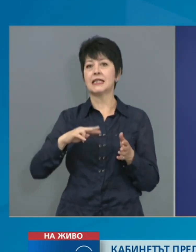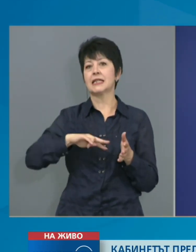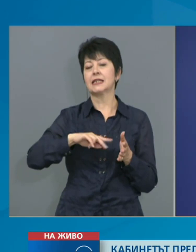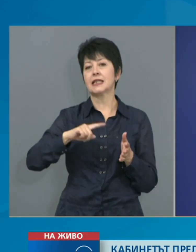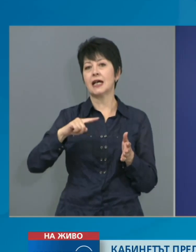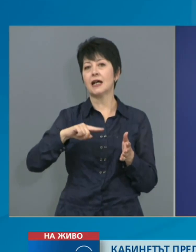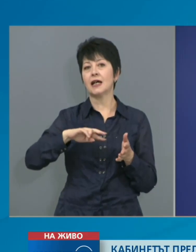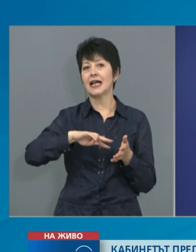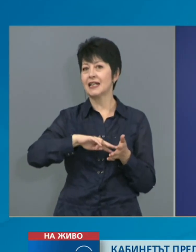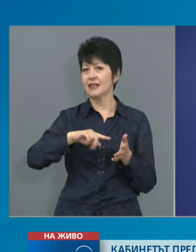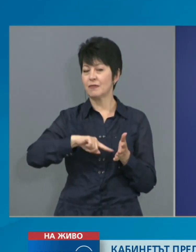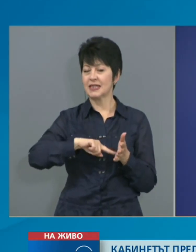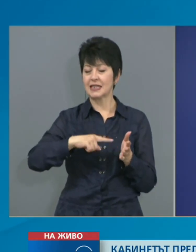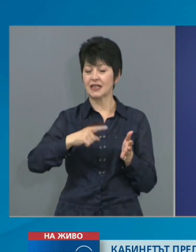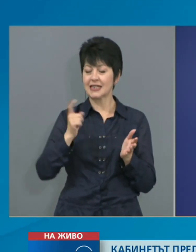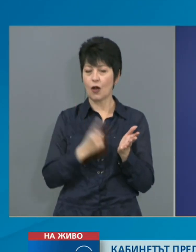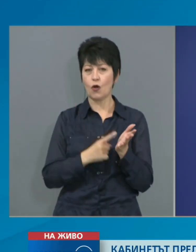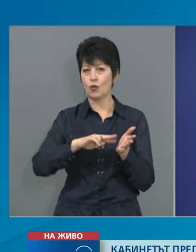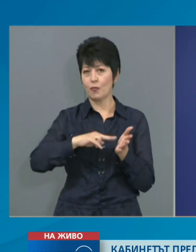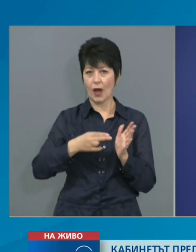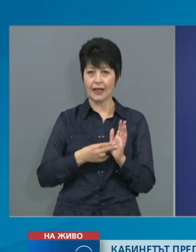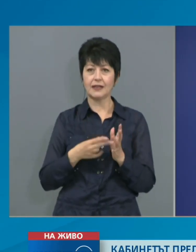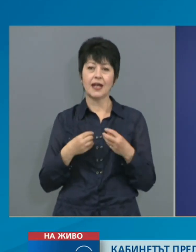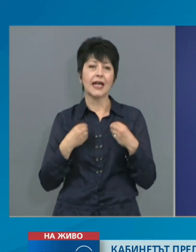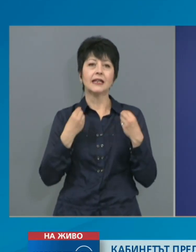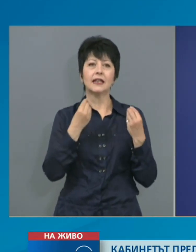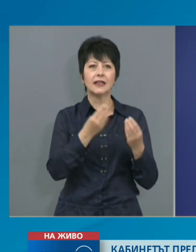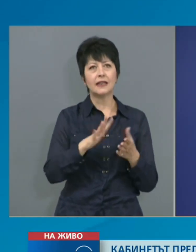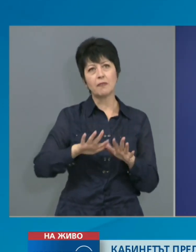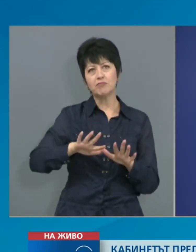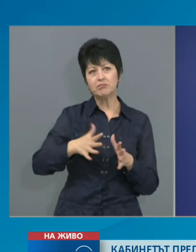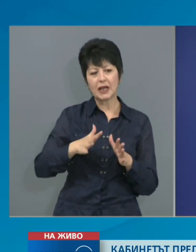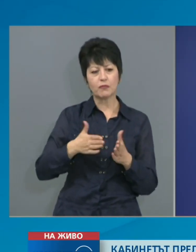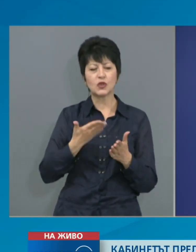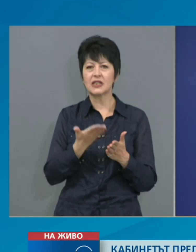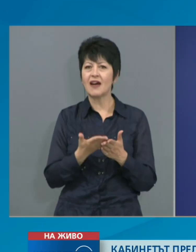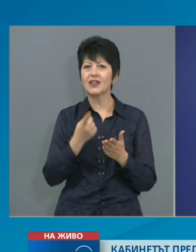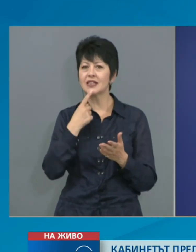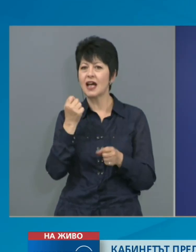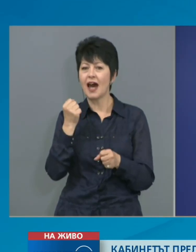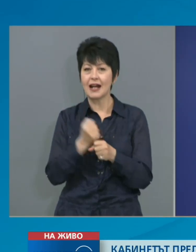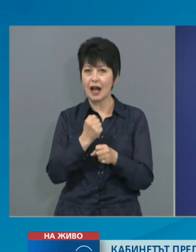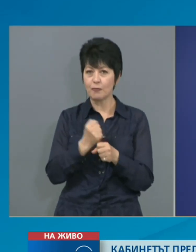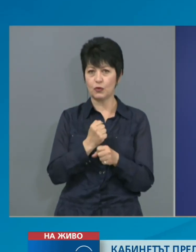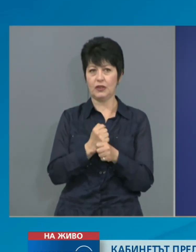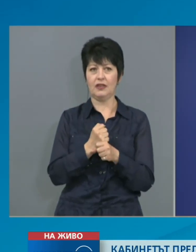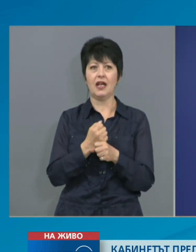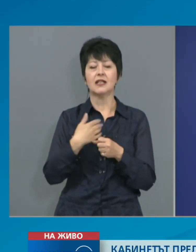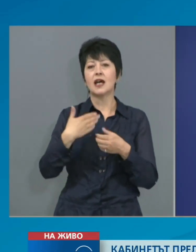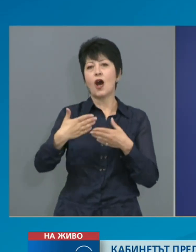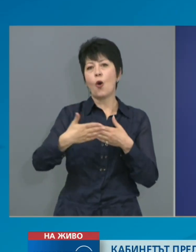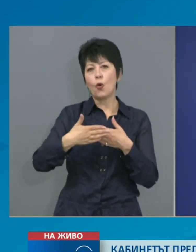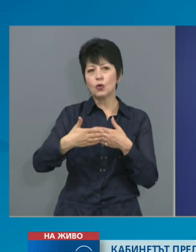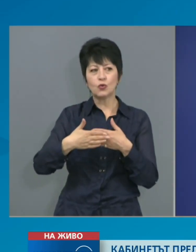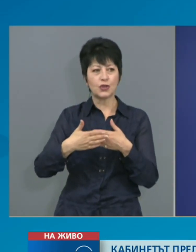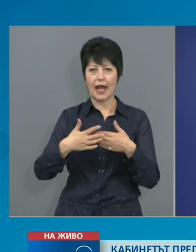да създадем необходимите предпоставки за работата и регулиране на общественото отношение от